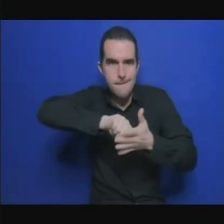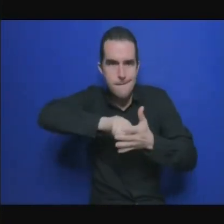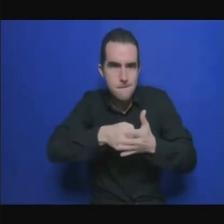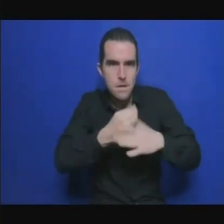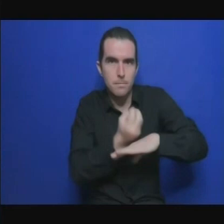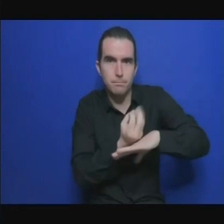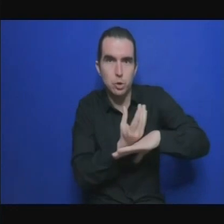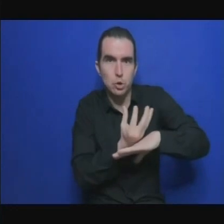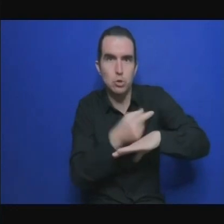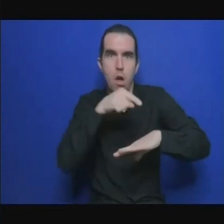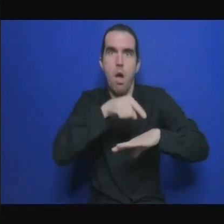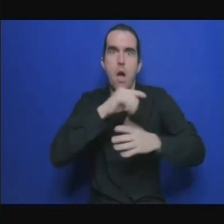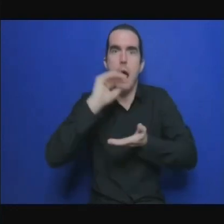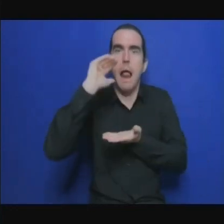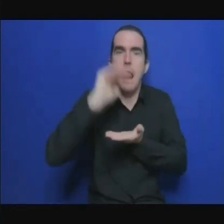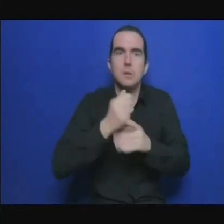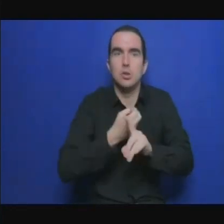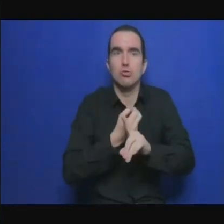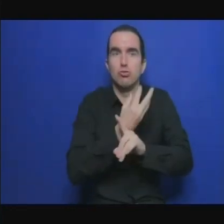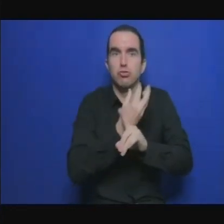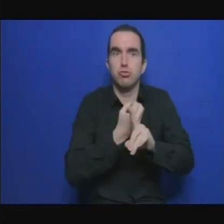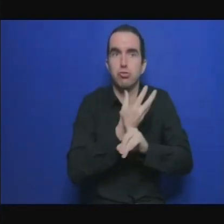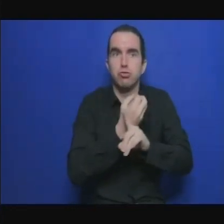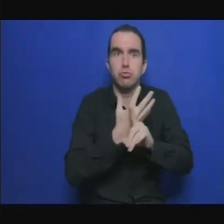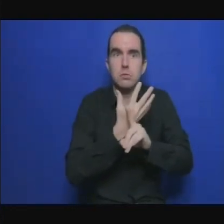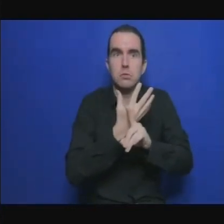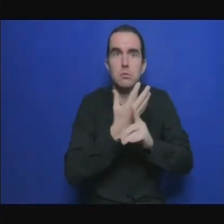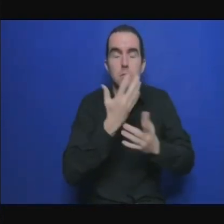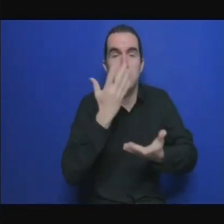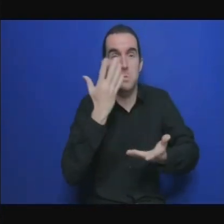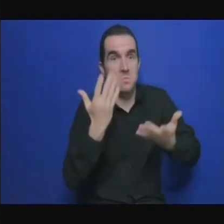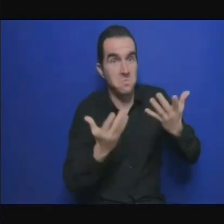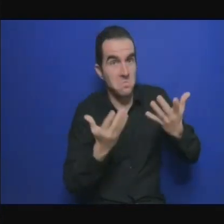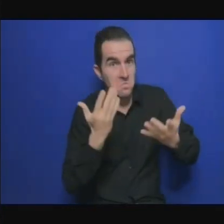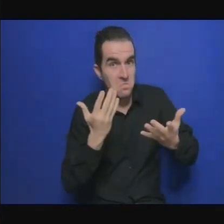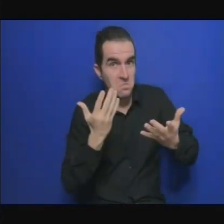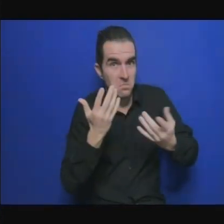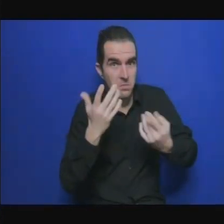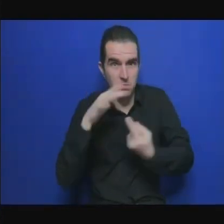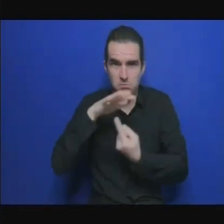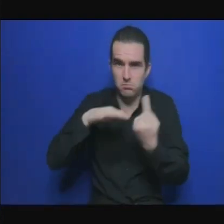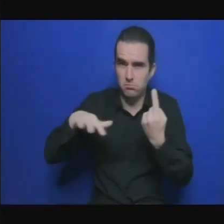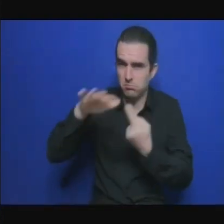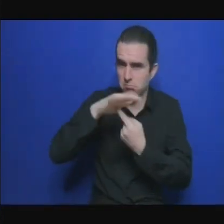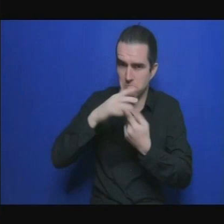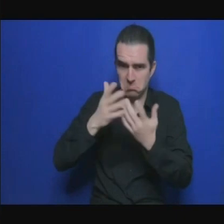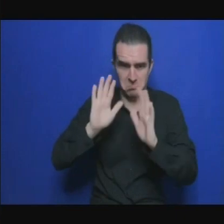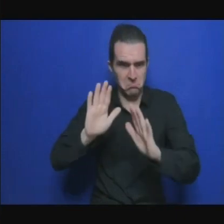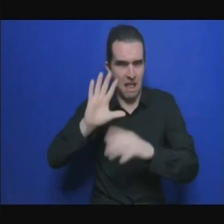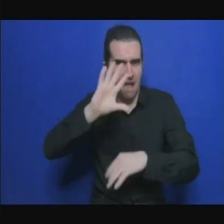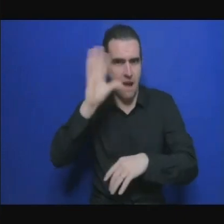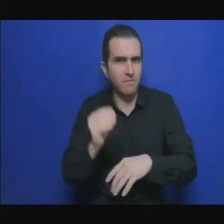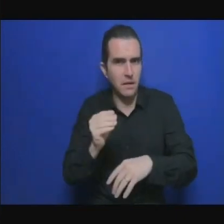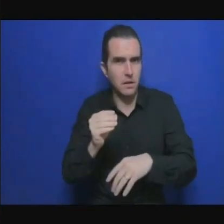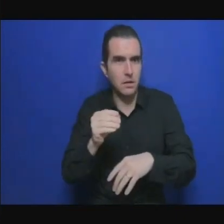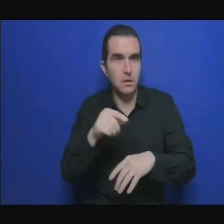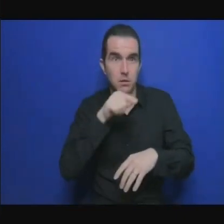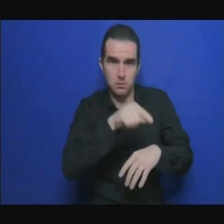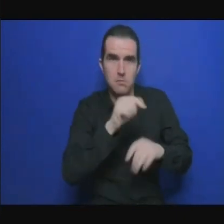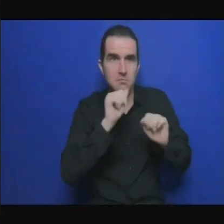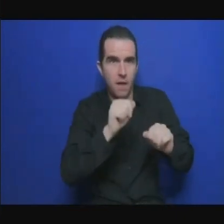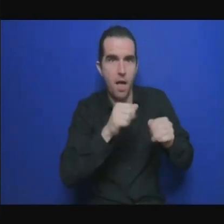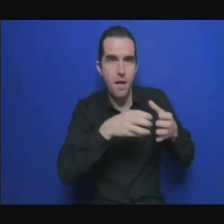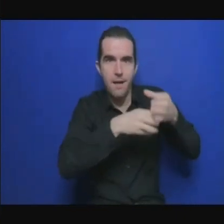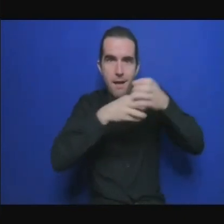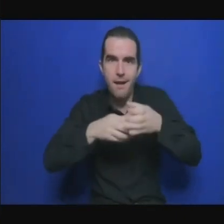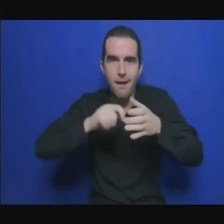récemment alors par rapport au secteur privé je voudrais juste citer le cas de la Côte d'Ivoire qui a mis en place